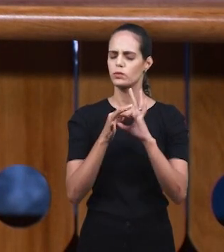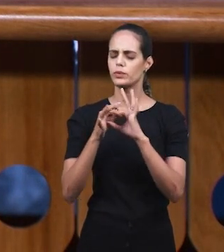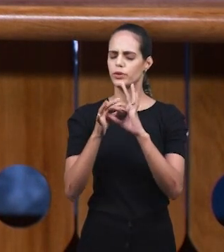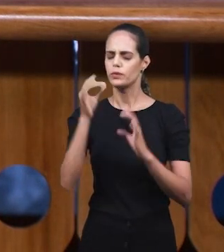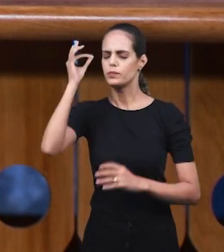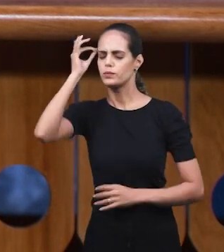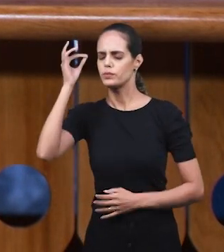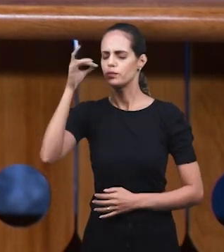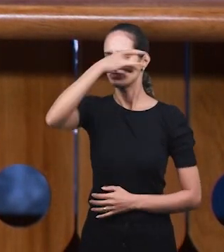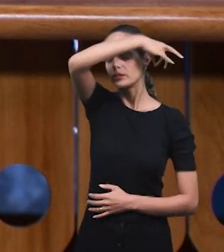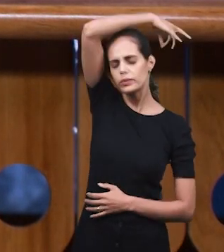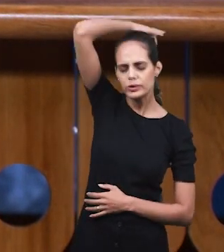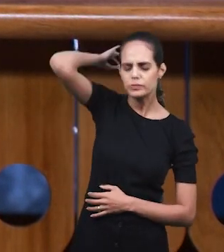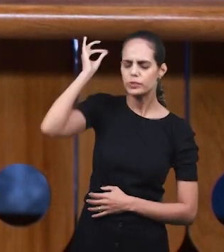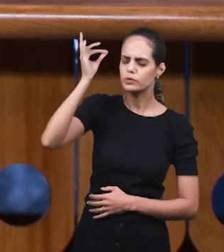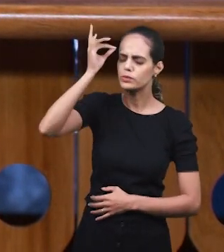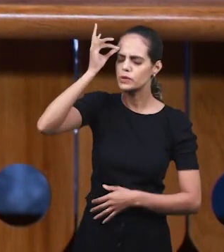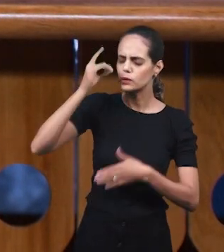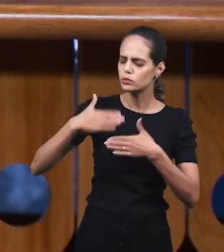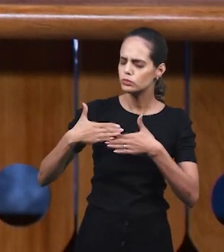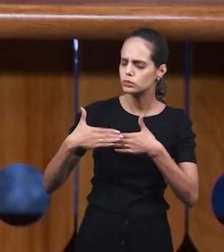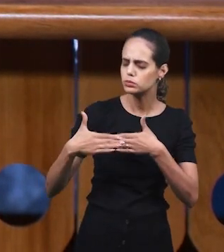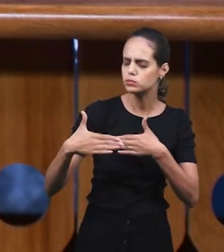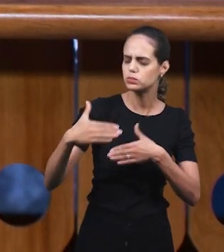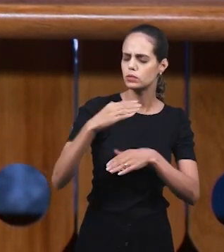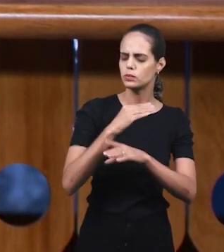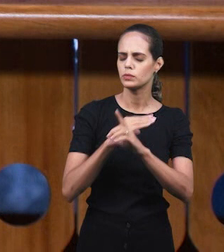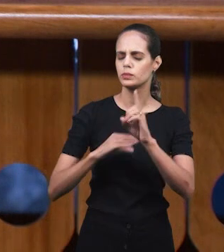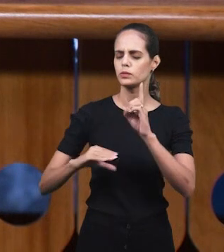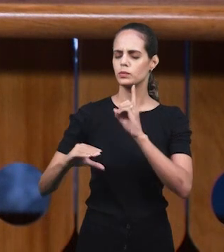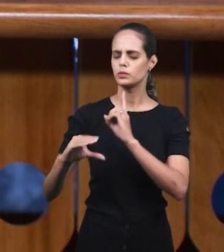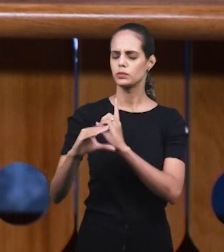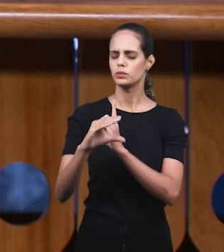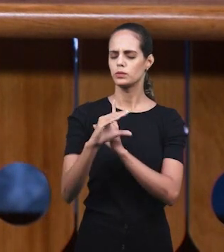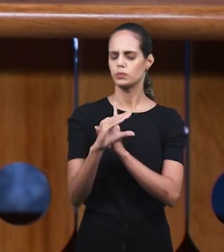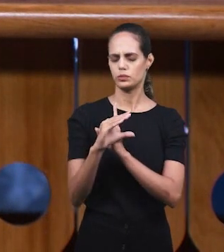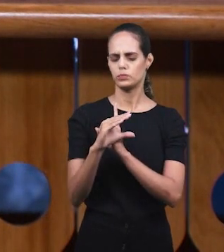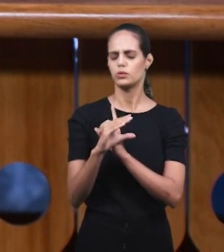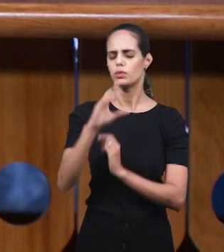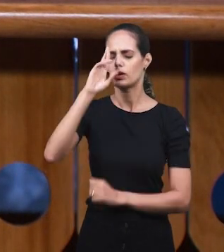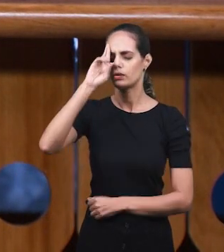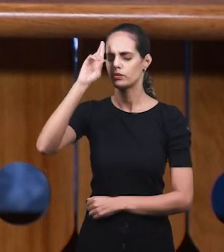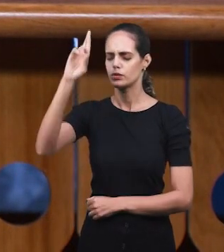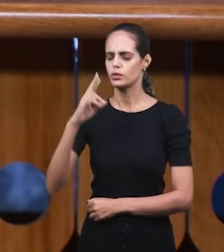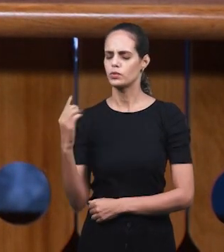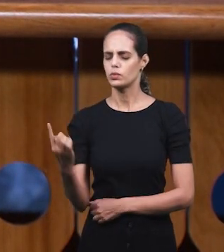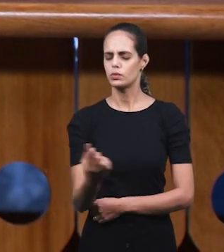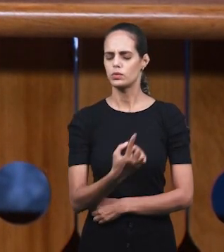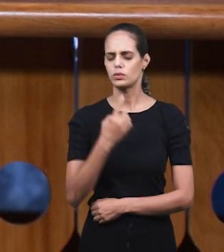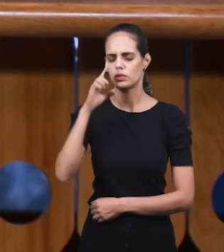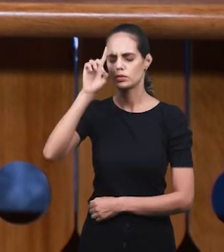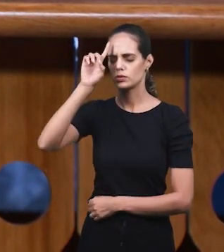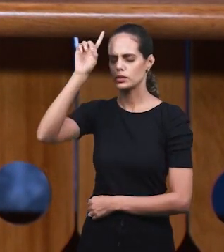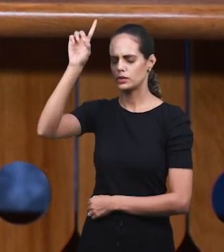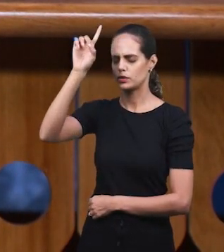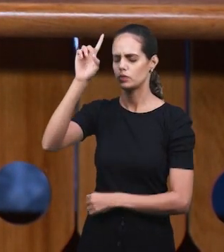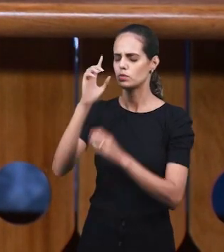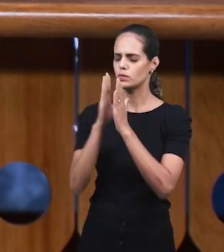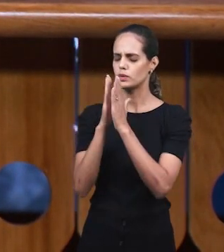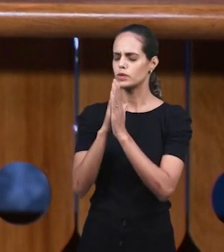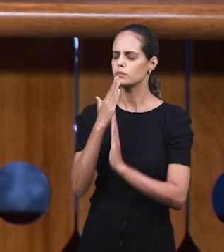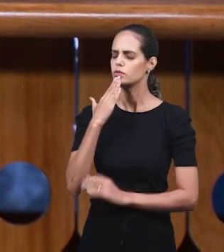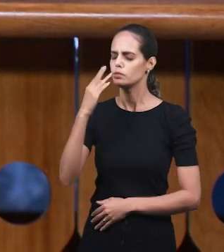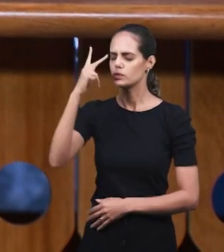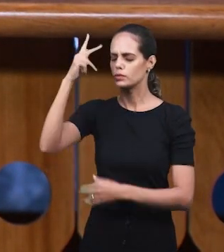общение с Твоим Духом Святым в течение всего этого богослужения. Поэтому мы молимся, просим Тебя